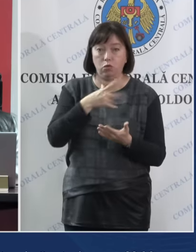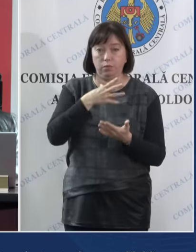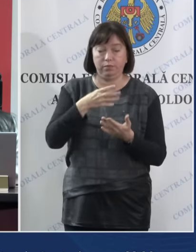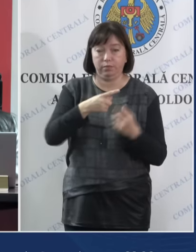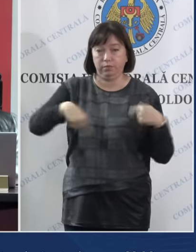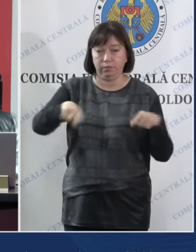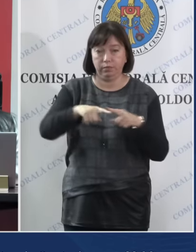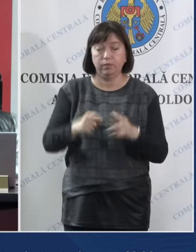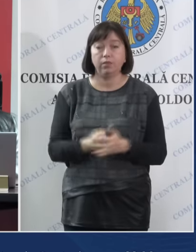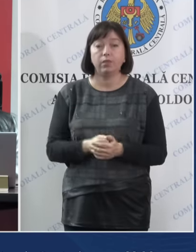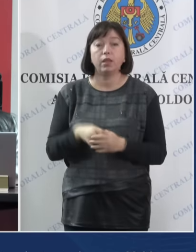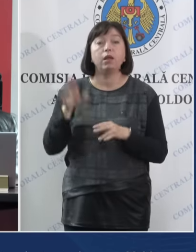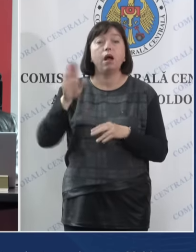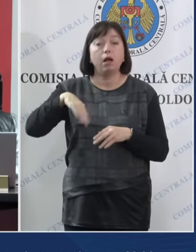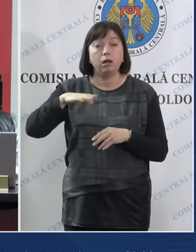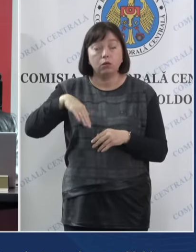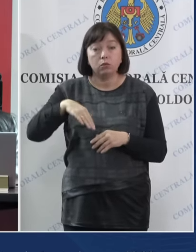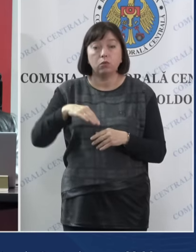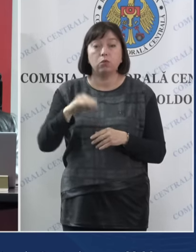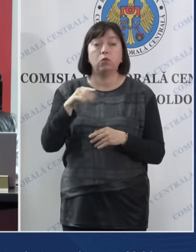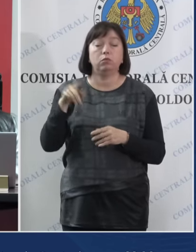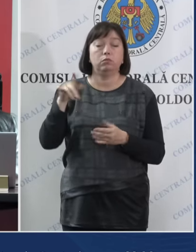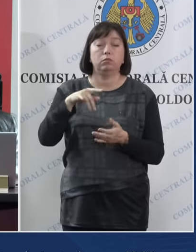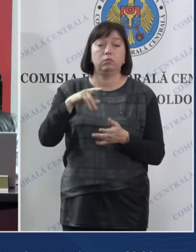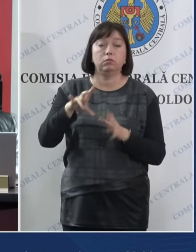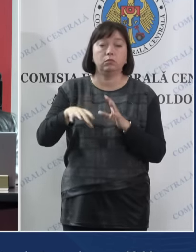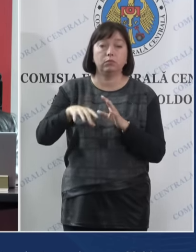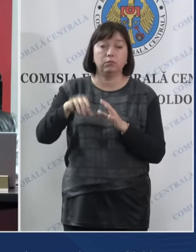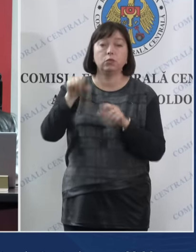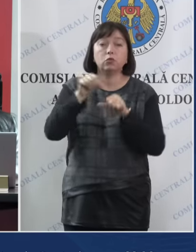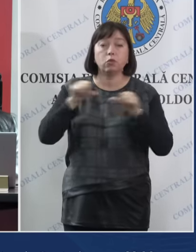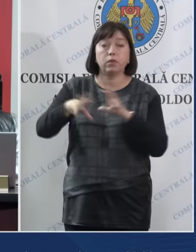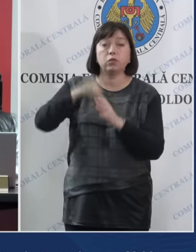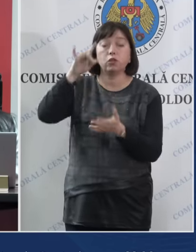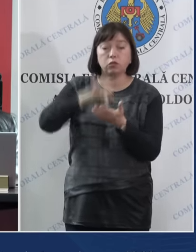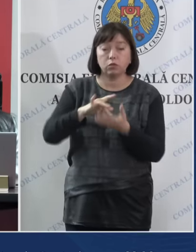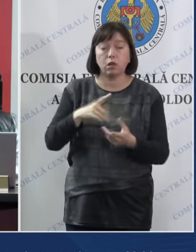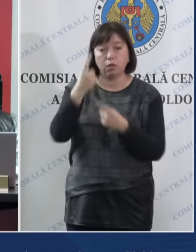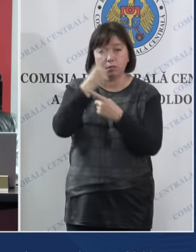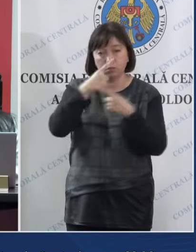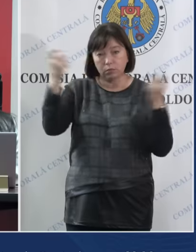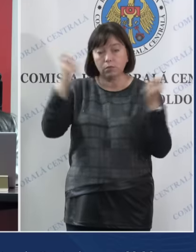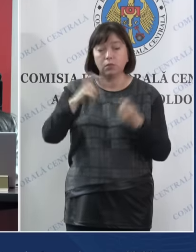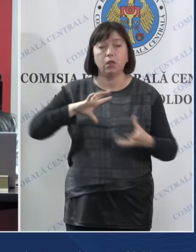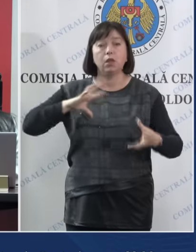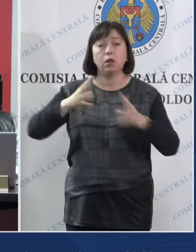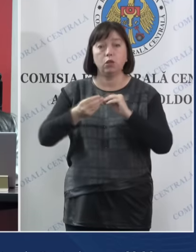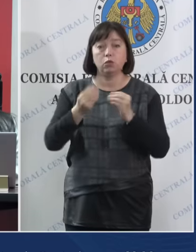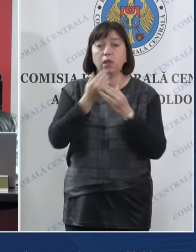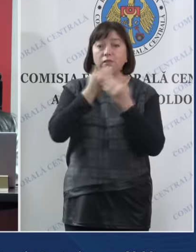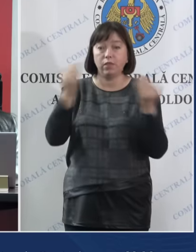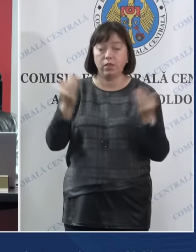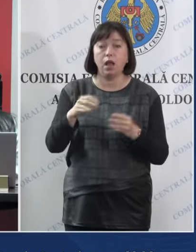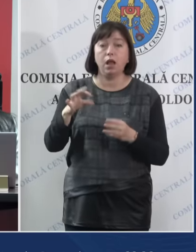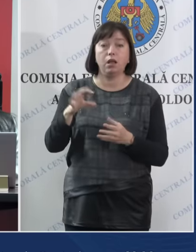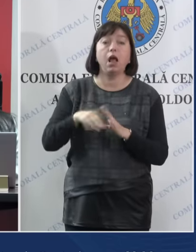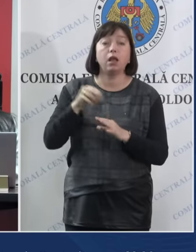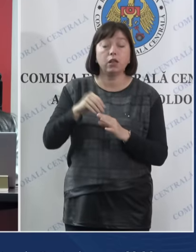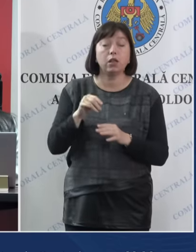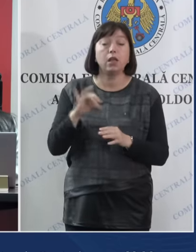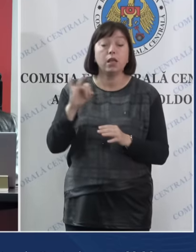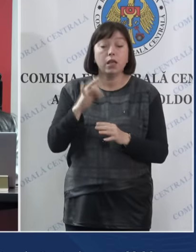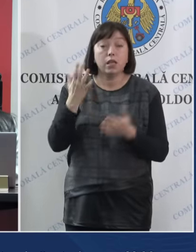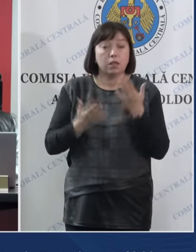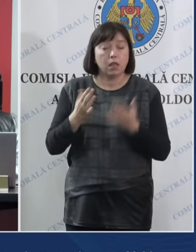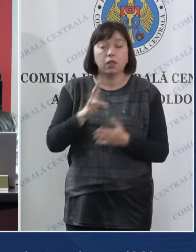Ulterior, CEC va anunța rezultatele finale ale alegerilor, în cazul în care